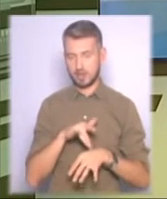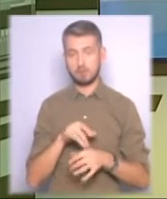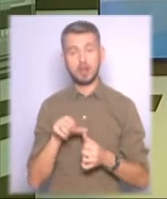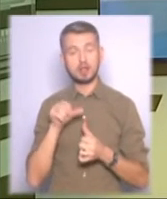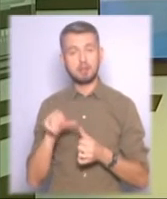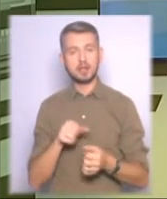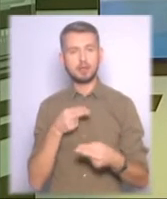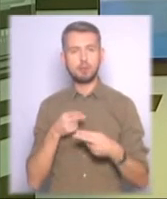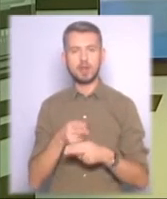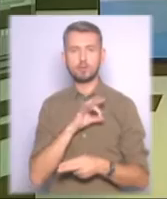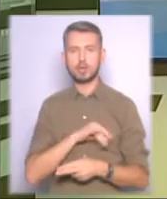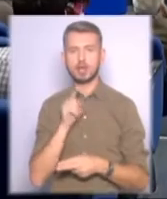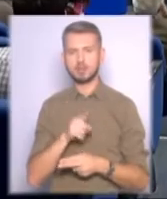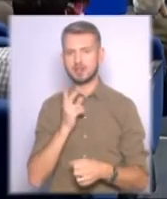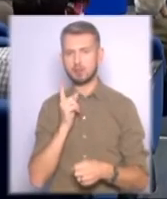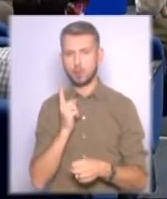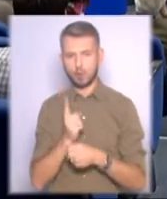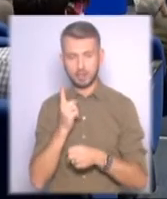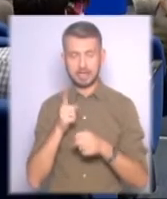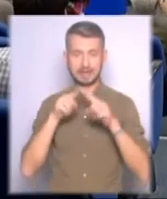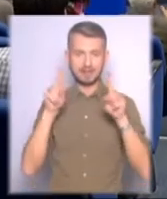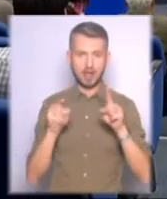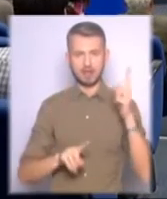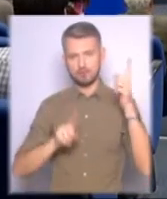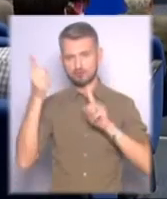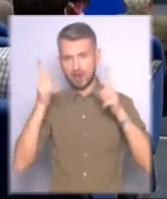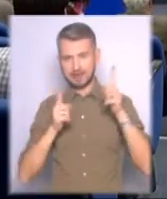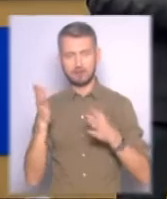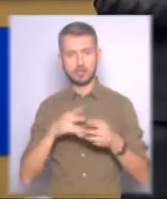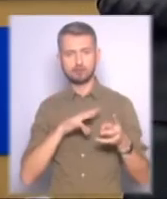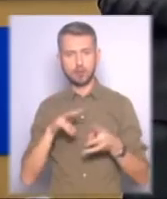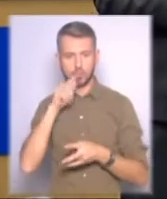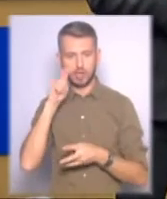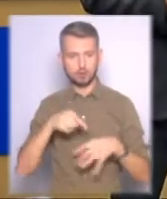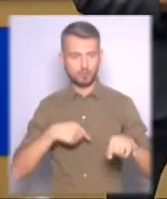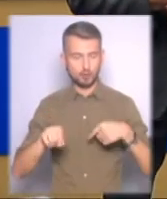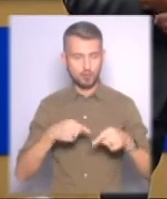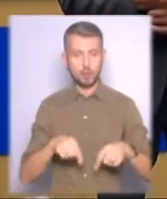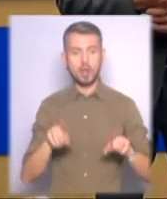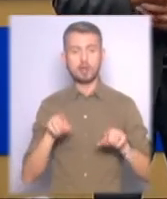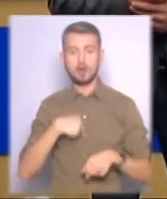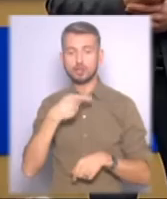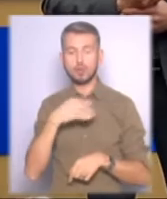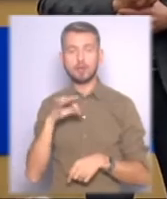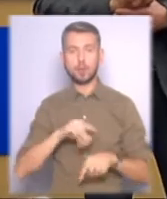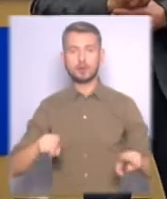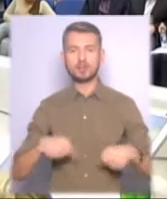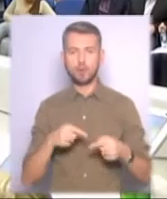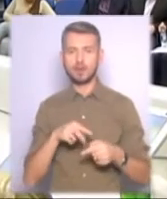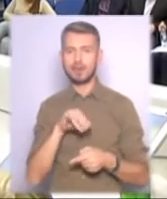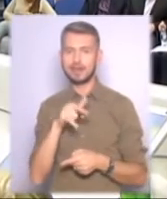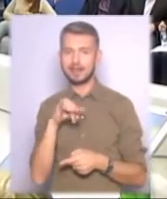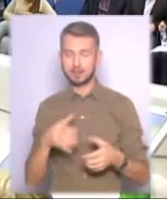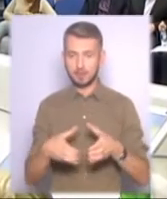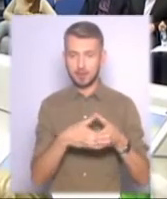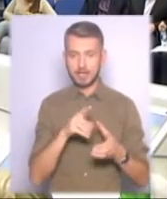використанню ними заборонених знаків, символів та жестів, що шкодять українському футболу. Також уйшлося про створення Ліги за соціальну